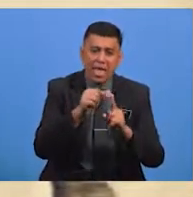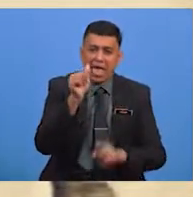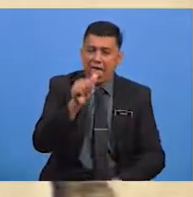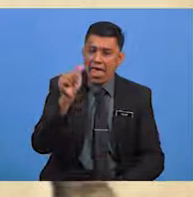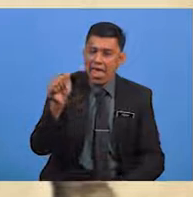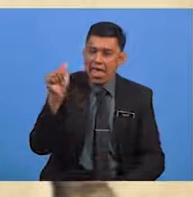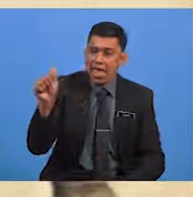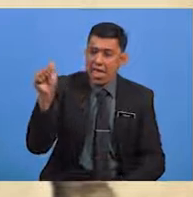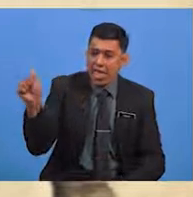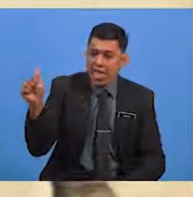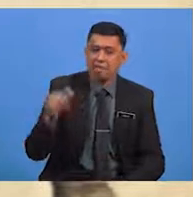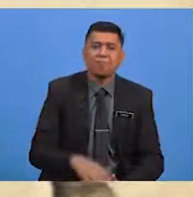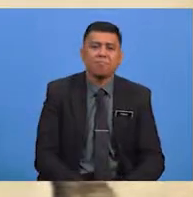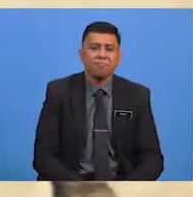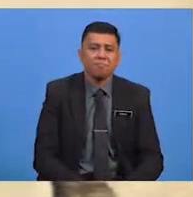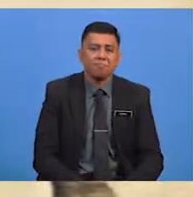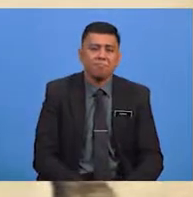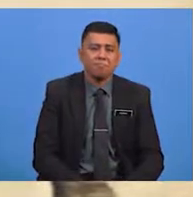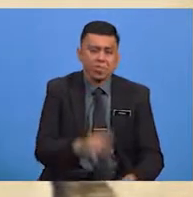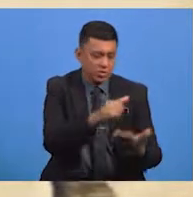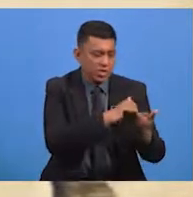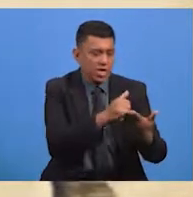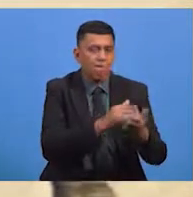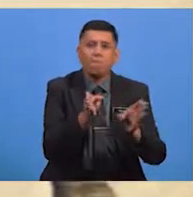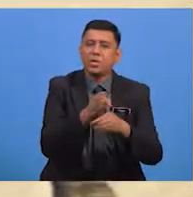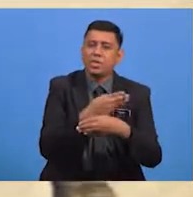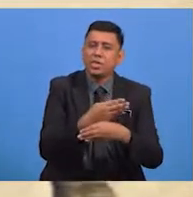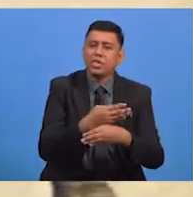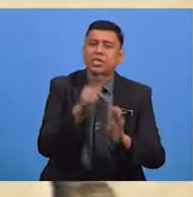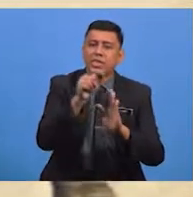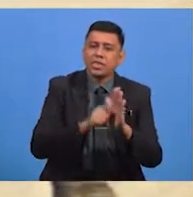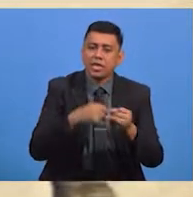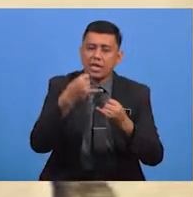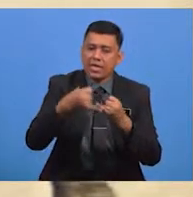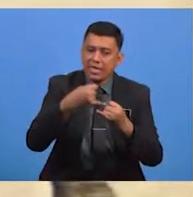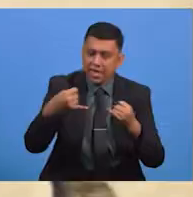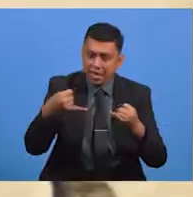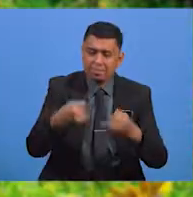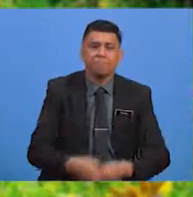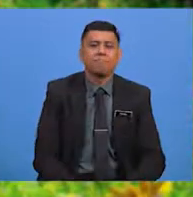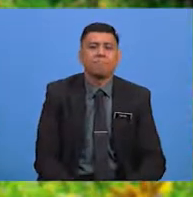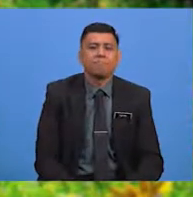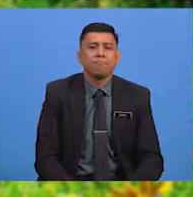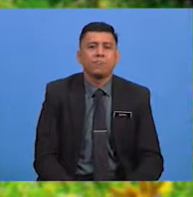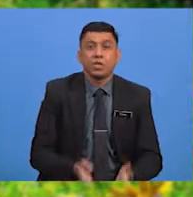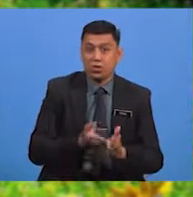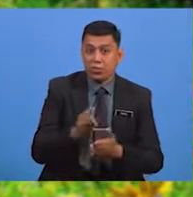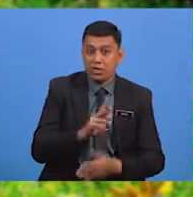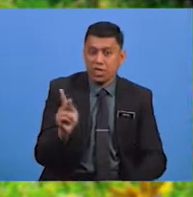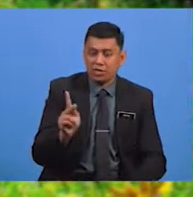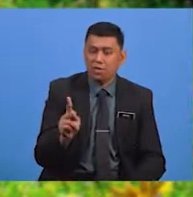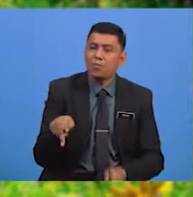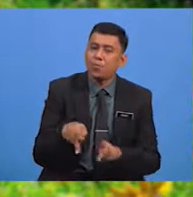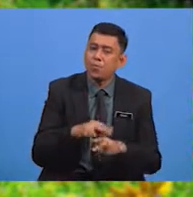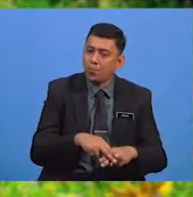A A Maka Syair Ini Berbentuk Terikat Cikgu Teruskan Pula